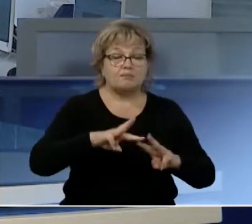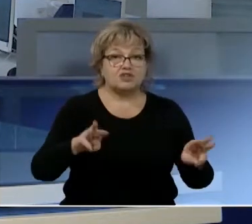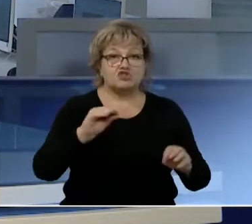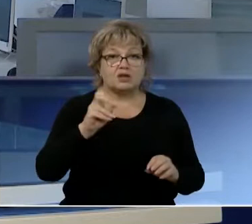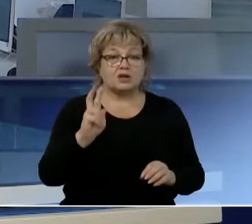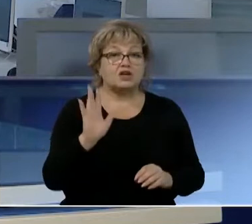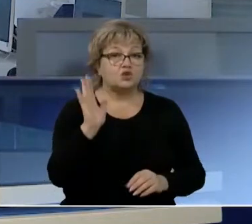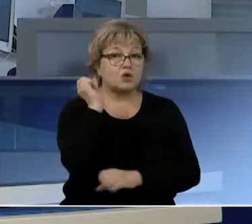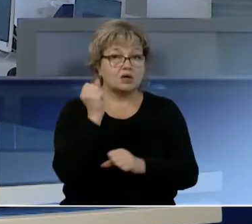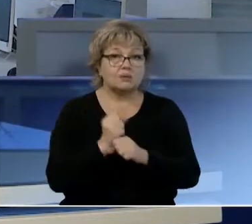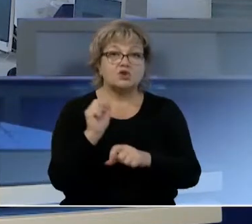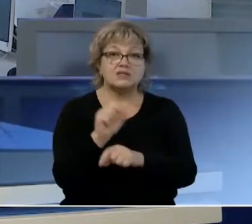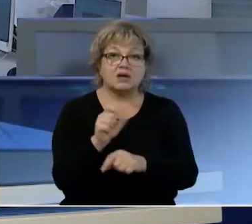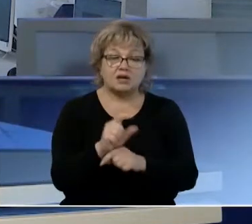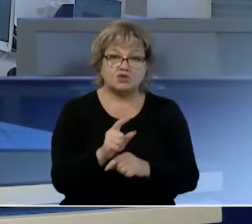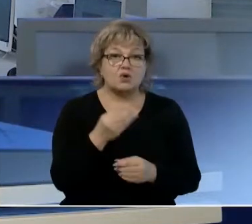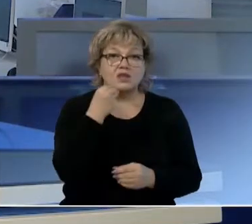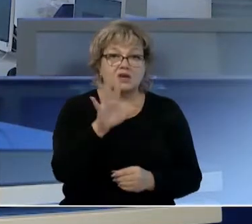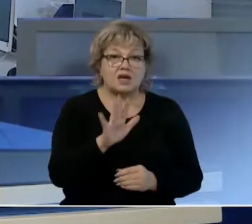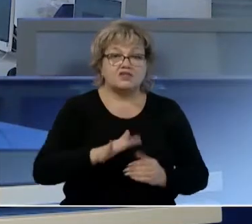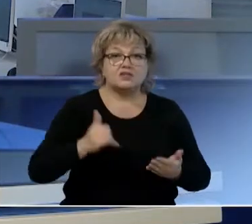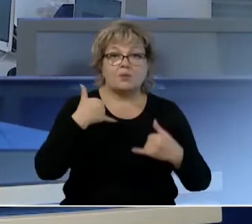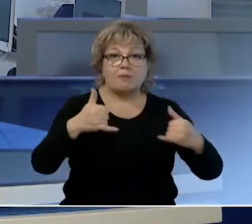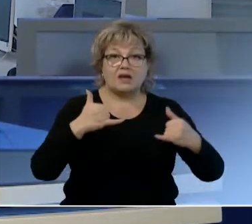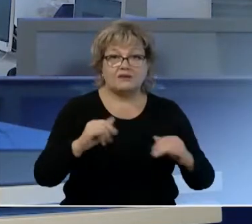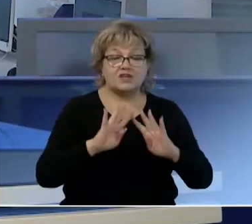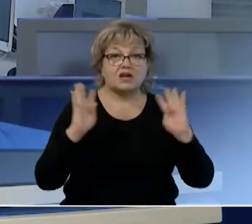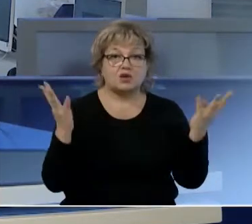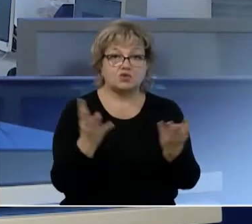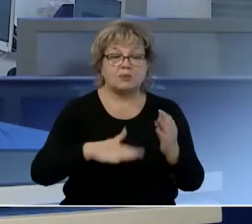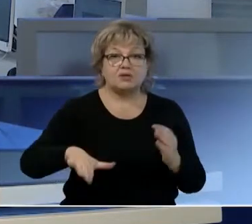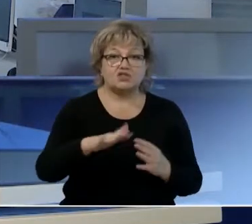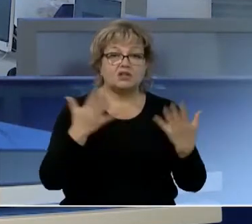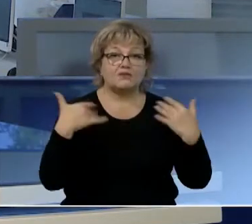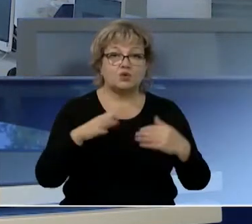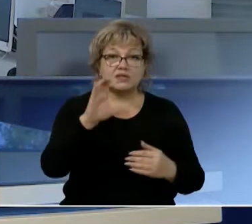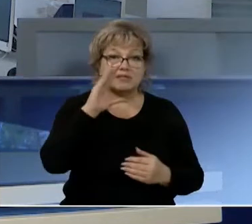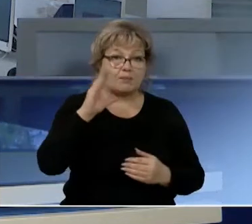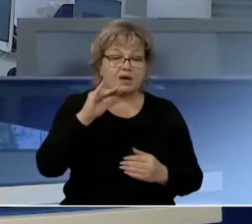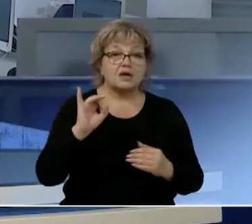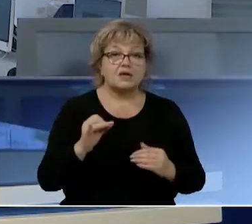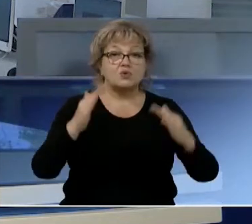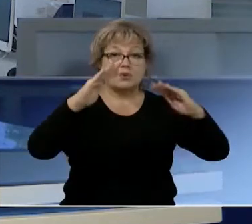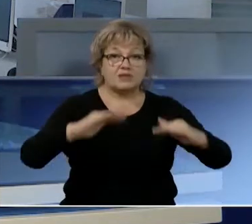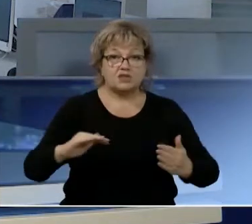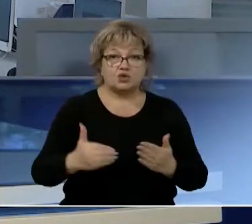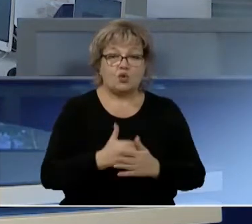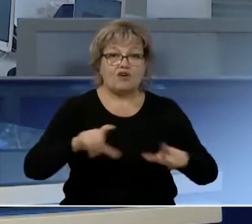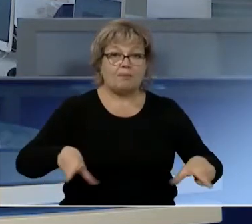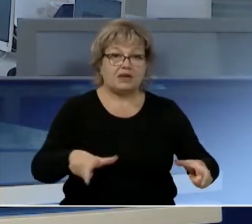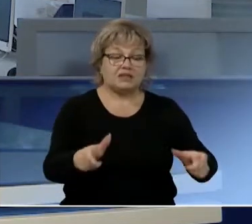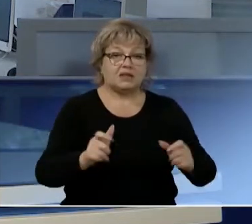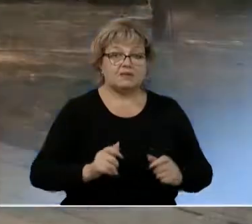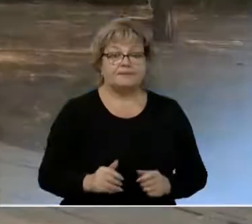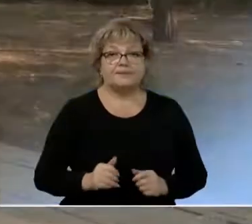только к подрядчику, но и к заказчику. Некачественный полив, неогороженная площадка для выгула собак и уже просевшая новая плитка.